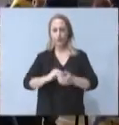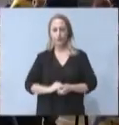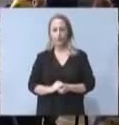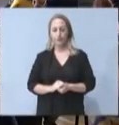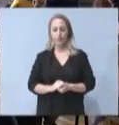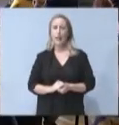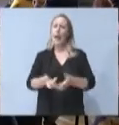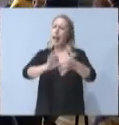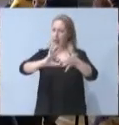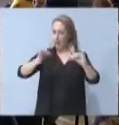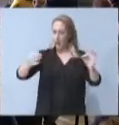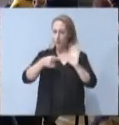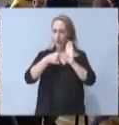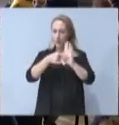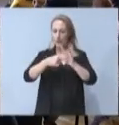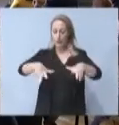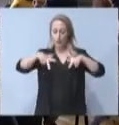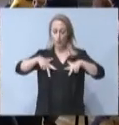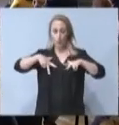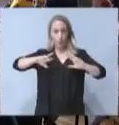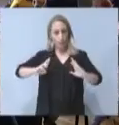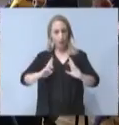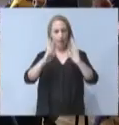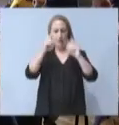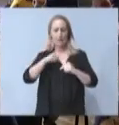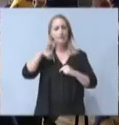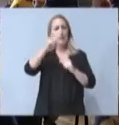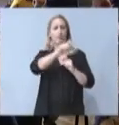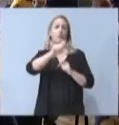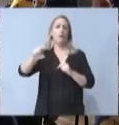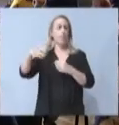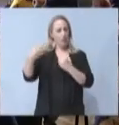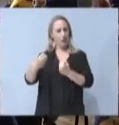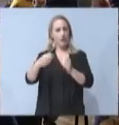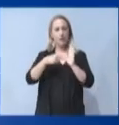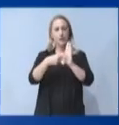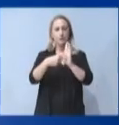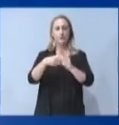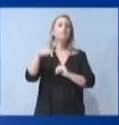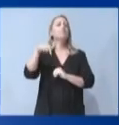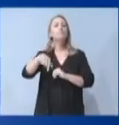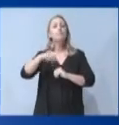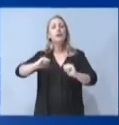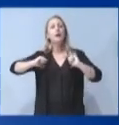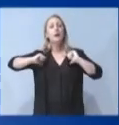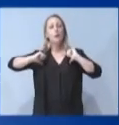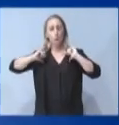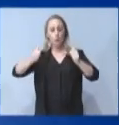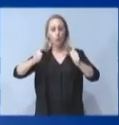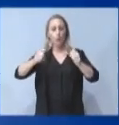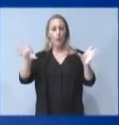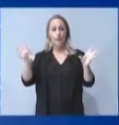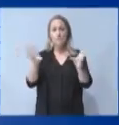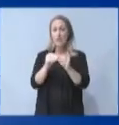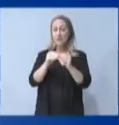Περτομέρειες θα παρουσιάσει ο Υπουργός Ενέργειας την επόμενη δομάδα. Την πρωτοβουλία αυτή τη συνδυάζουμε